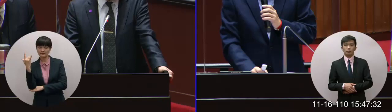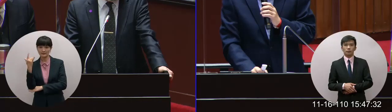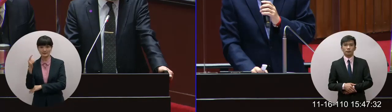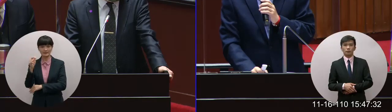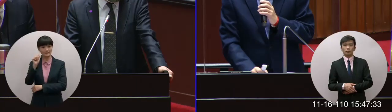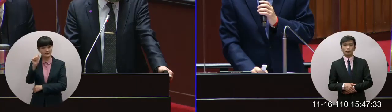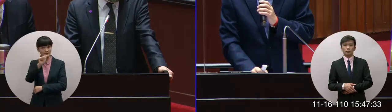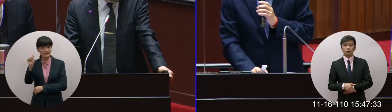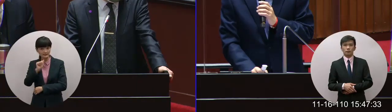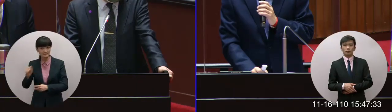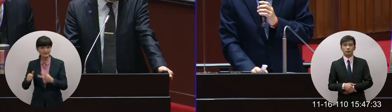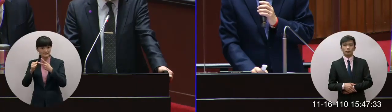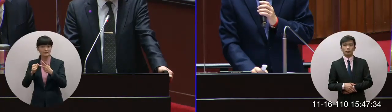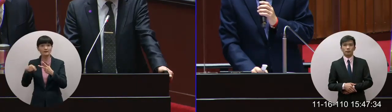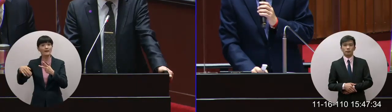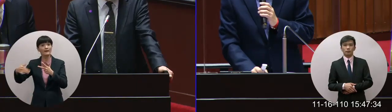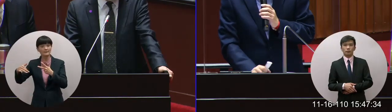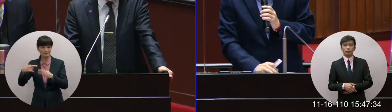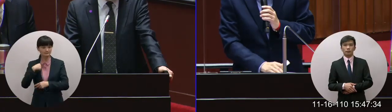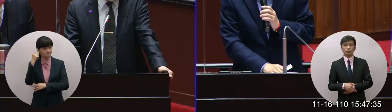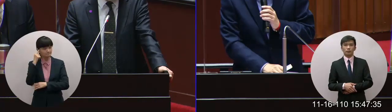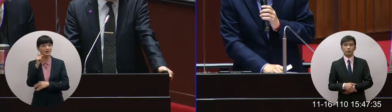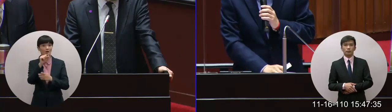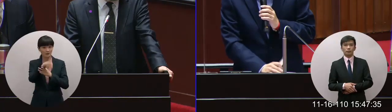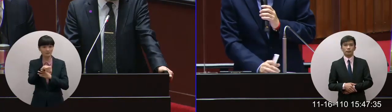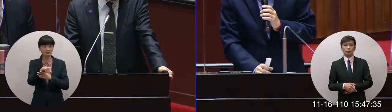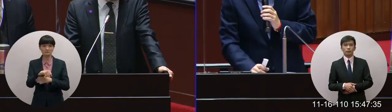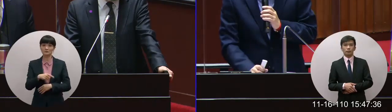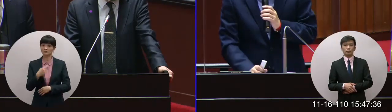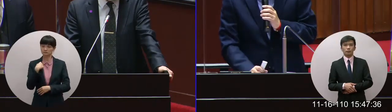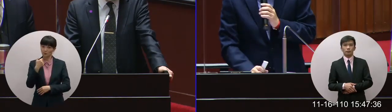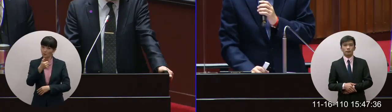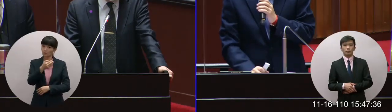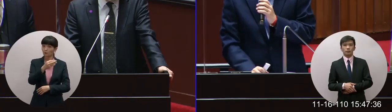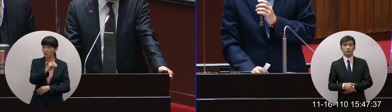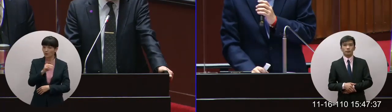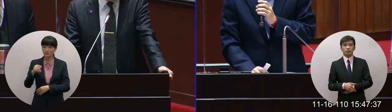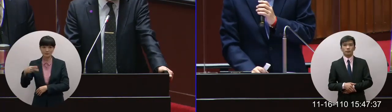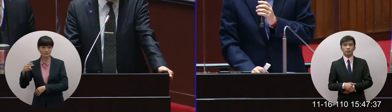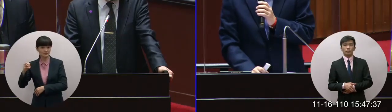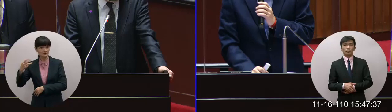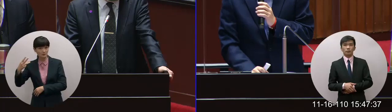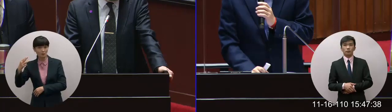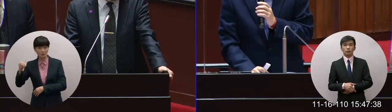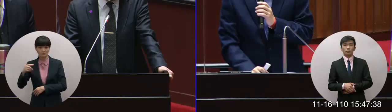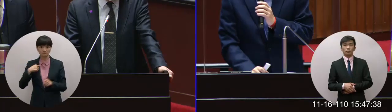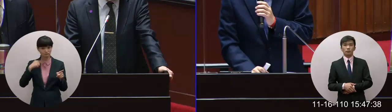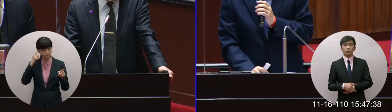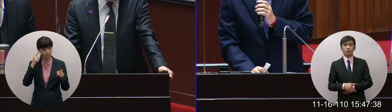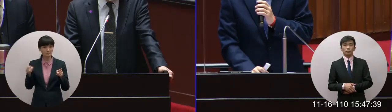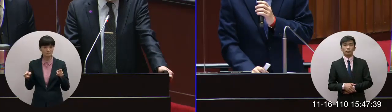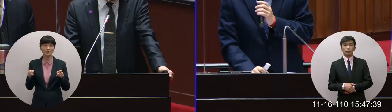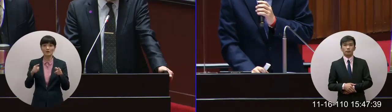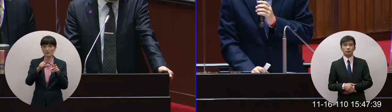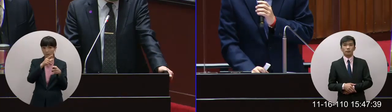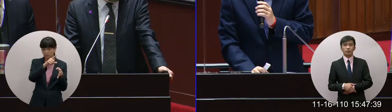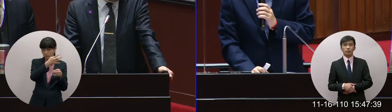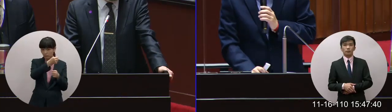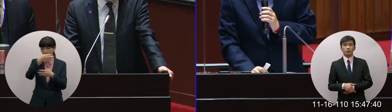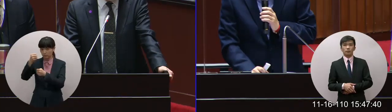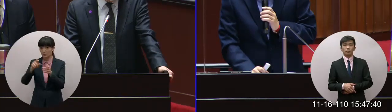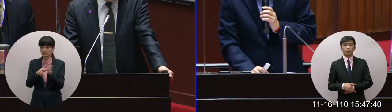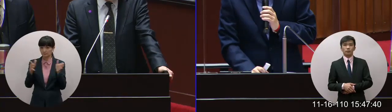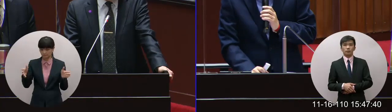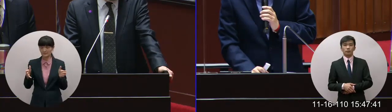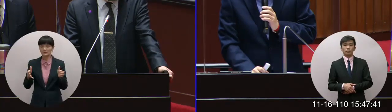那所以我們才說那我們要了因為五十九萬對我們相對203萬應該是在安全有效的期限內可以